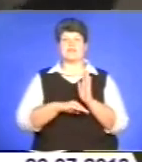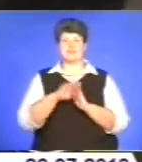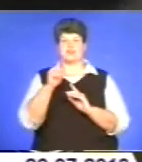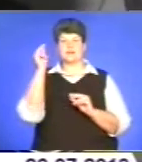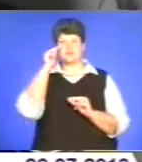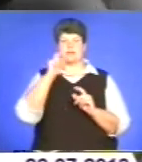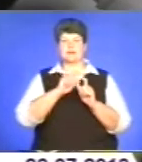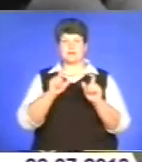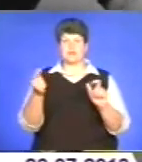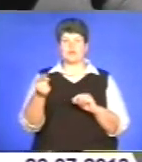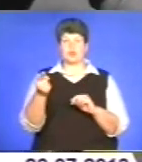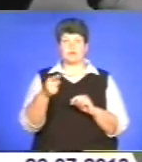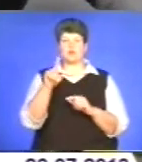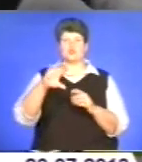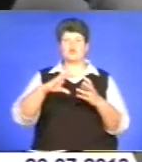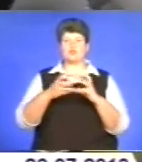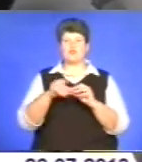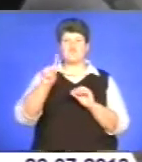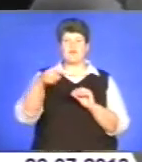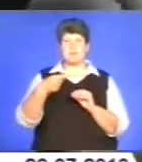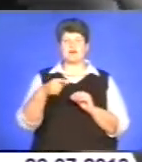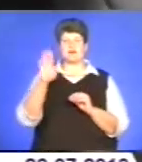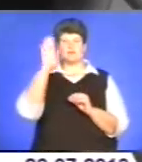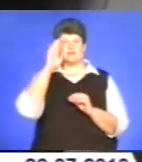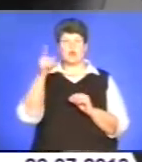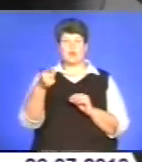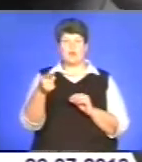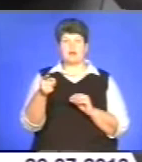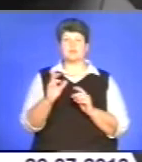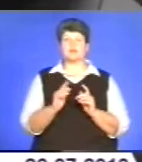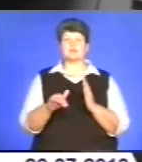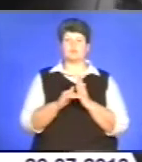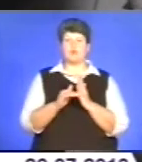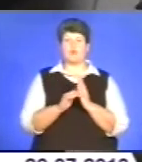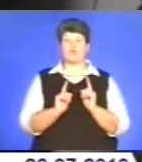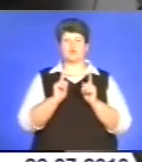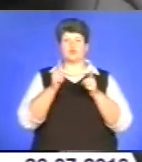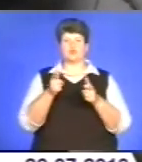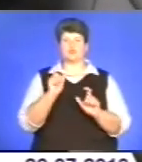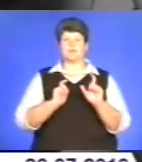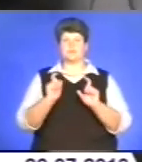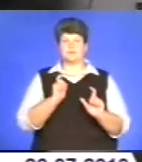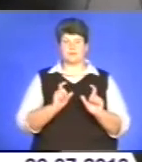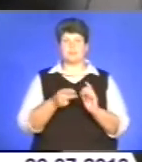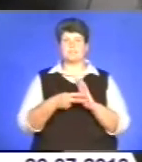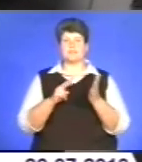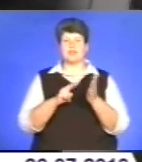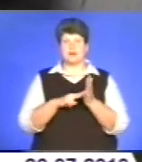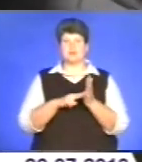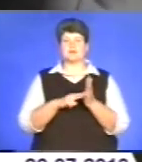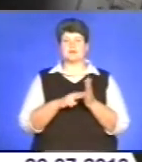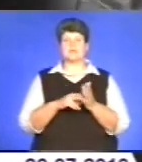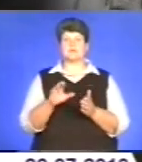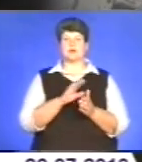Тернополя. Таку суму він вимагав у тернополянина за сприяння йому у вступі до вишу. Та планам збагатити власну кишеню перешкодили